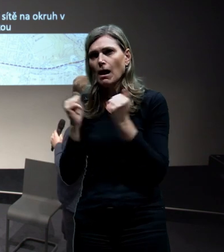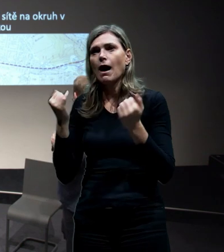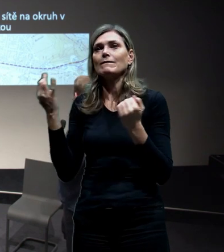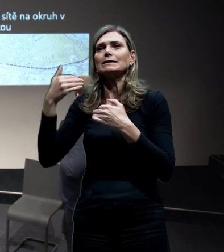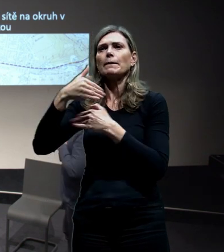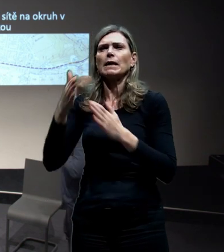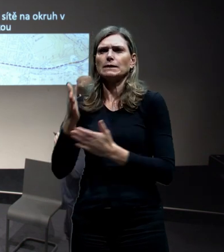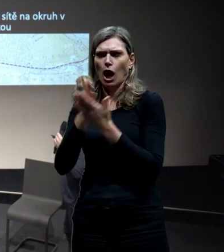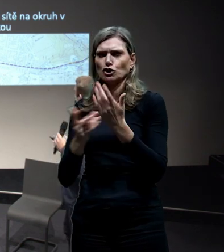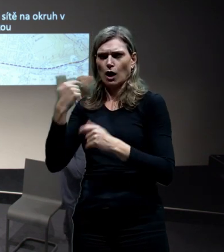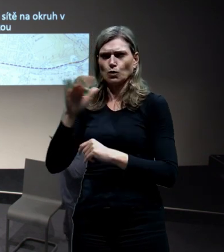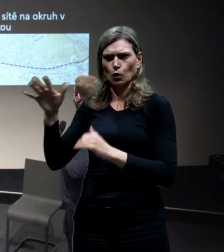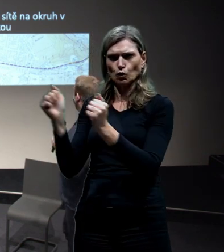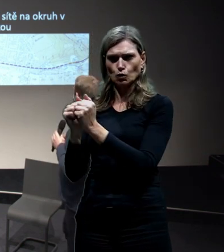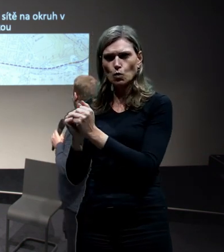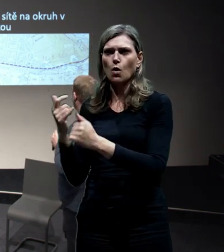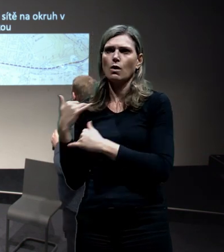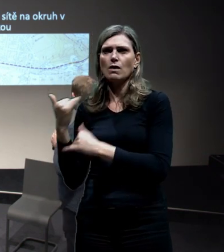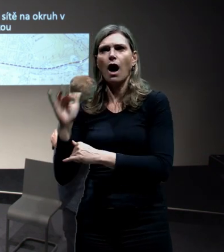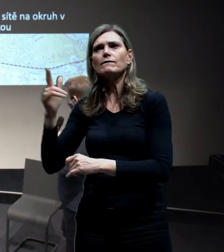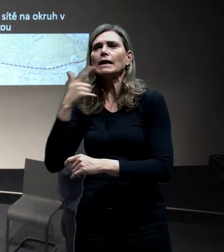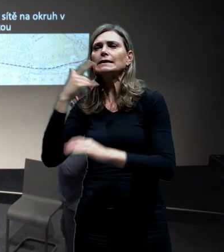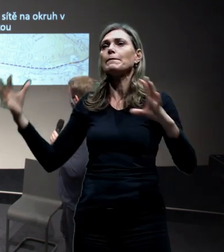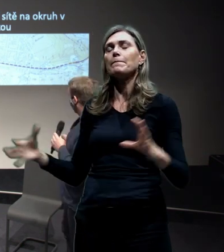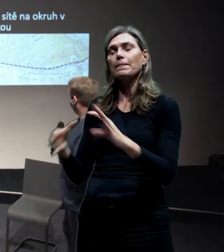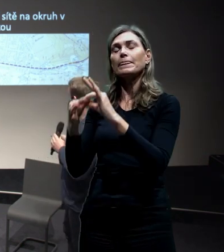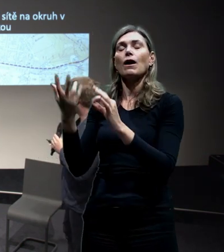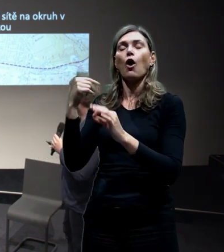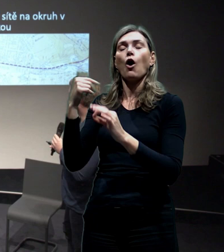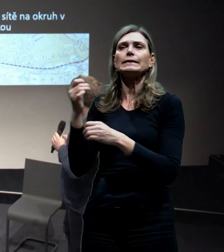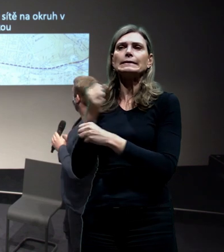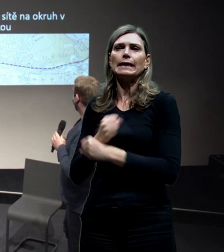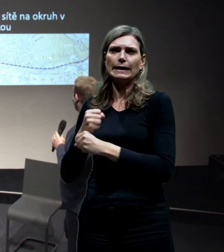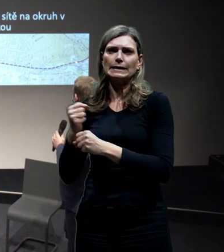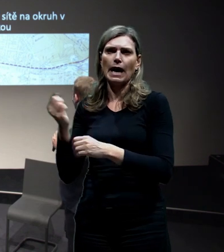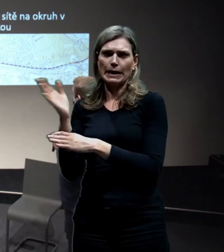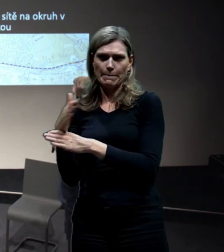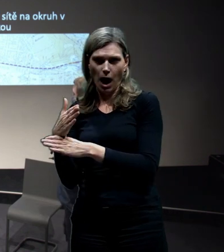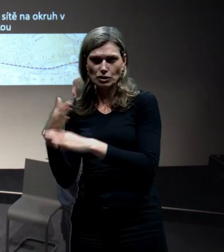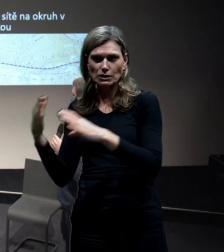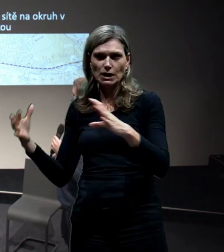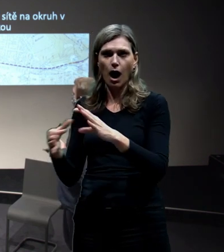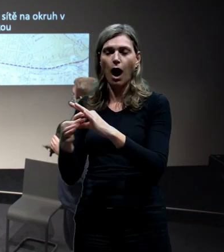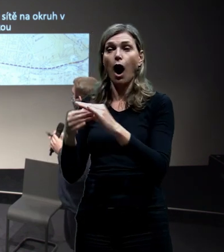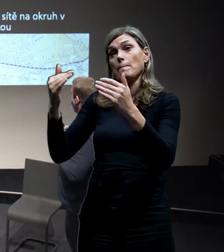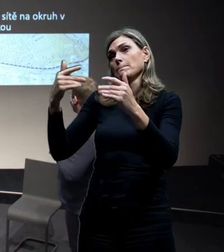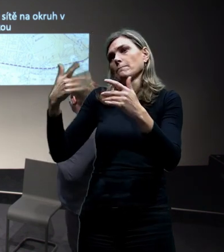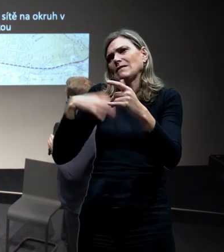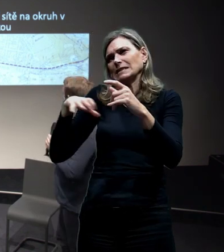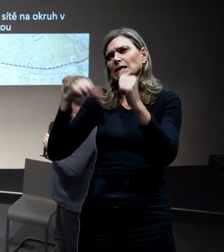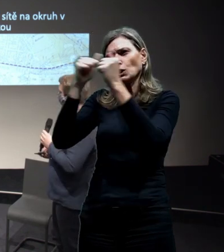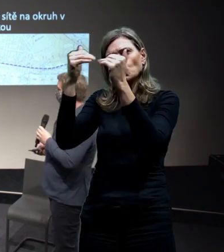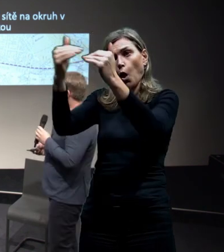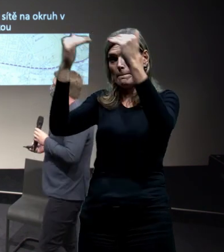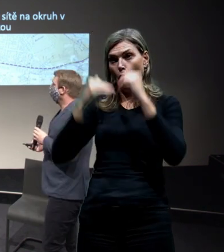-Suhdol ke nahrazení přivaděči Rybářka, který jsme viděli před chodbou na obrázku, přivaděčem přímo pod Sůdolem. Tady se ovšem